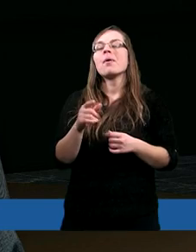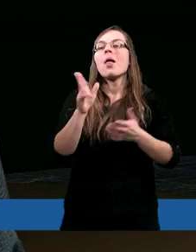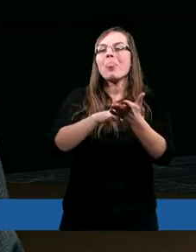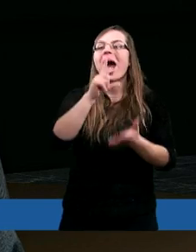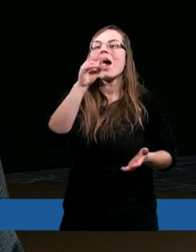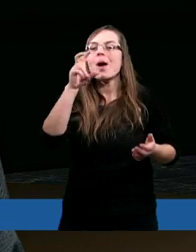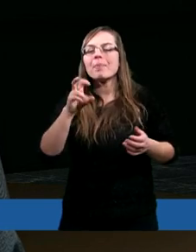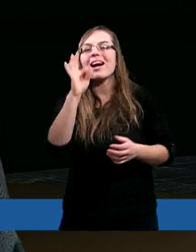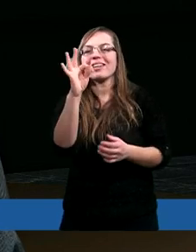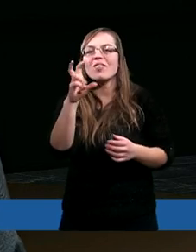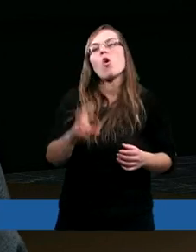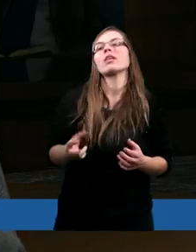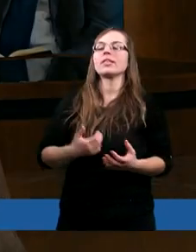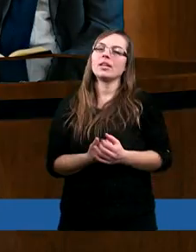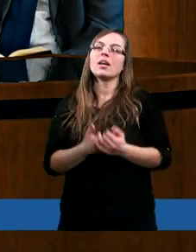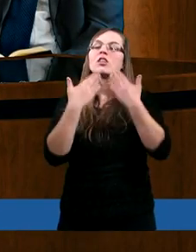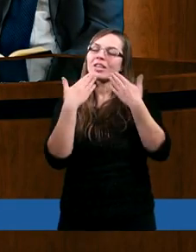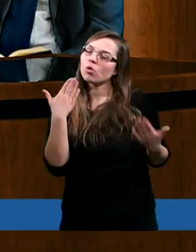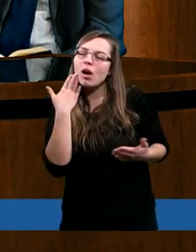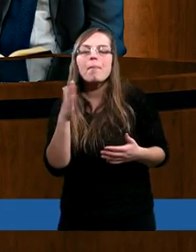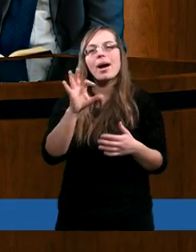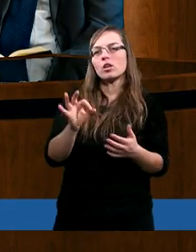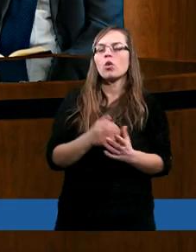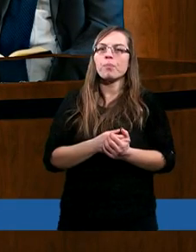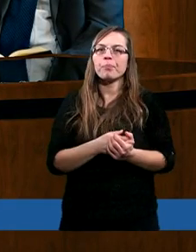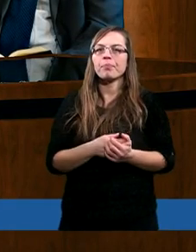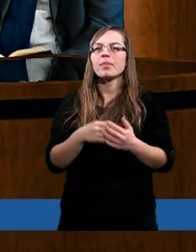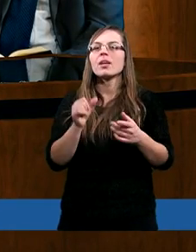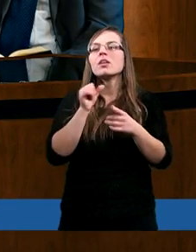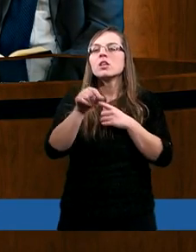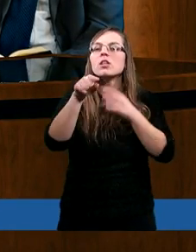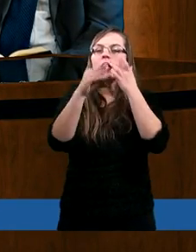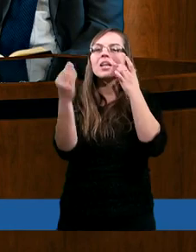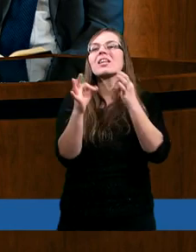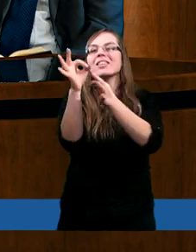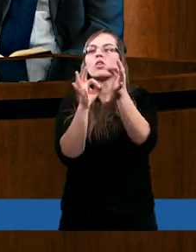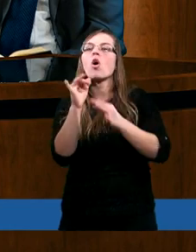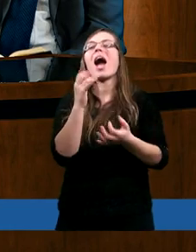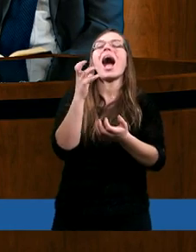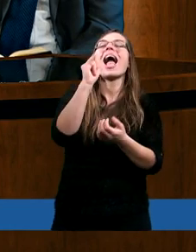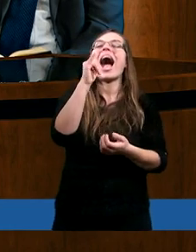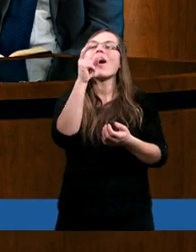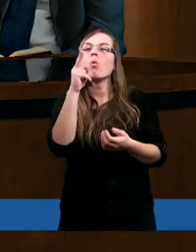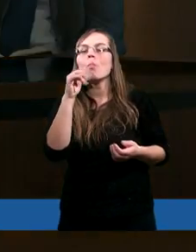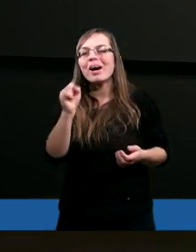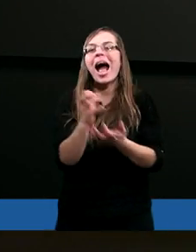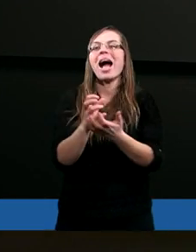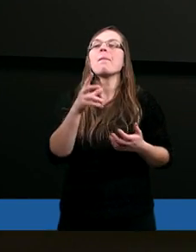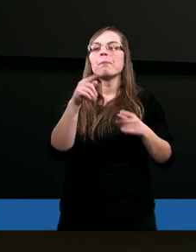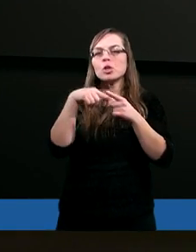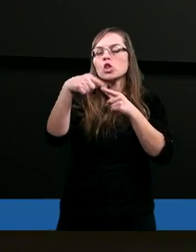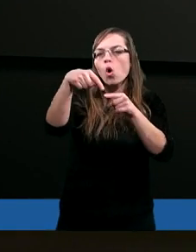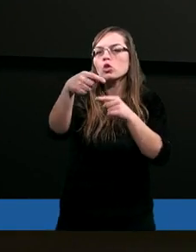lotkach swoich. Dziękuję bardzo. Jest tutaj historia Jakuba przytoczona, tego